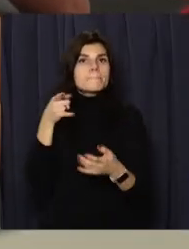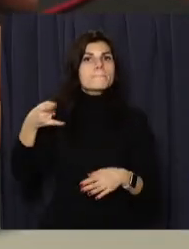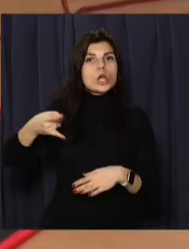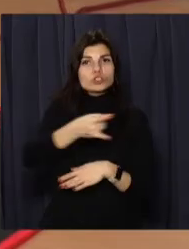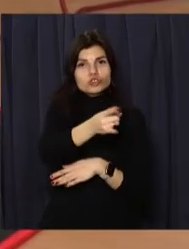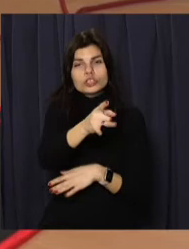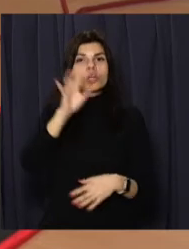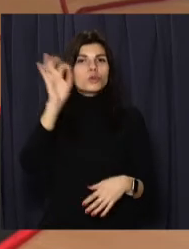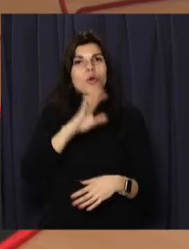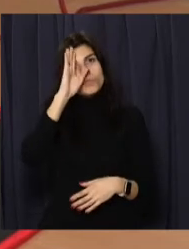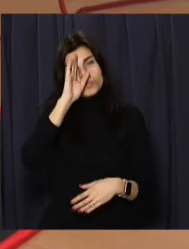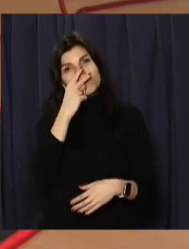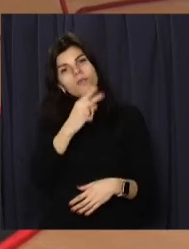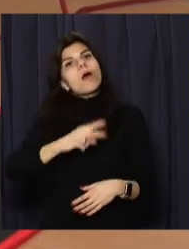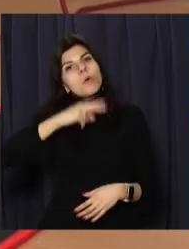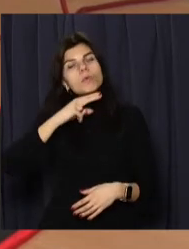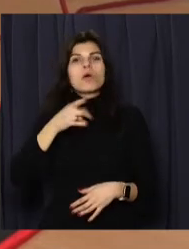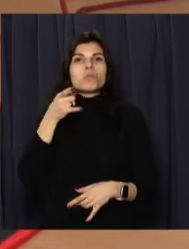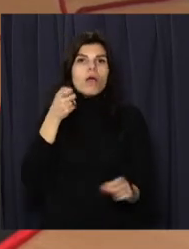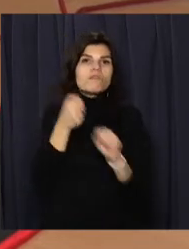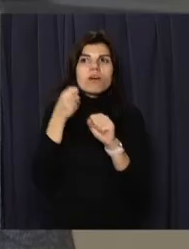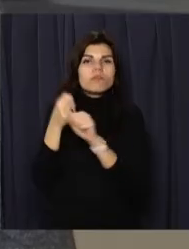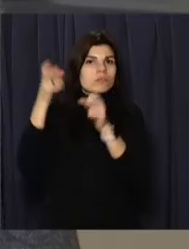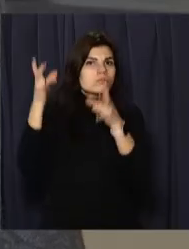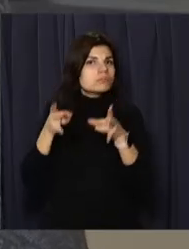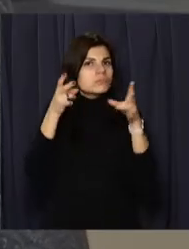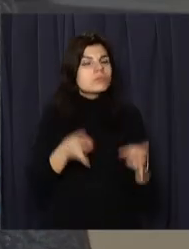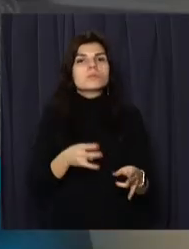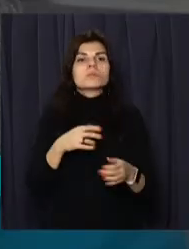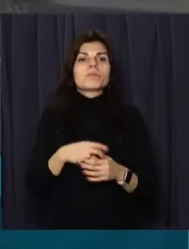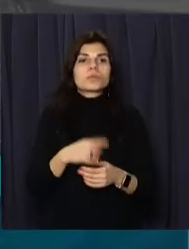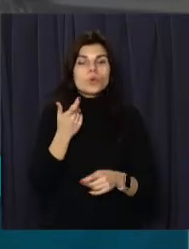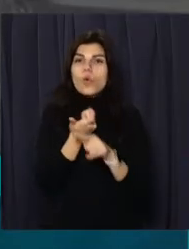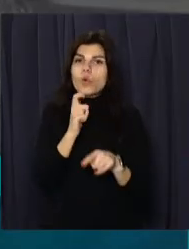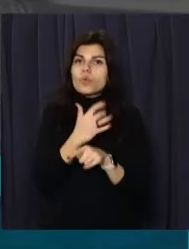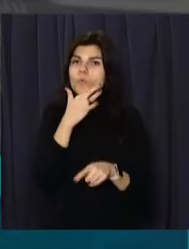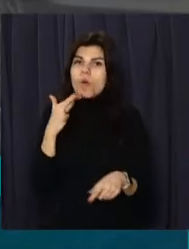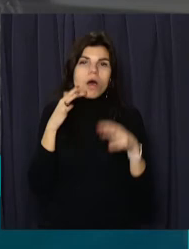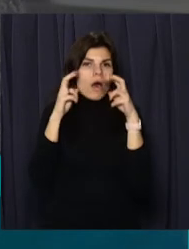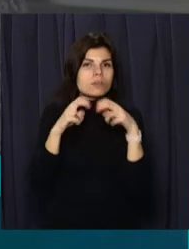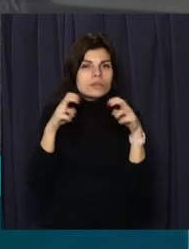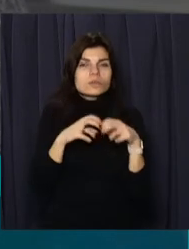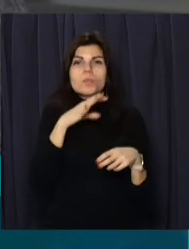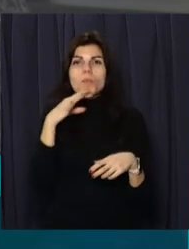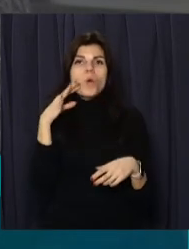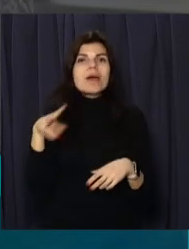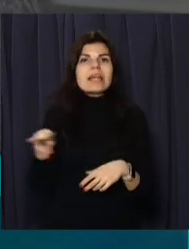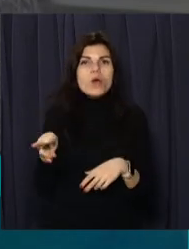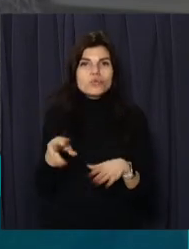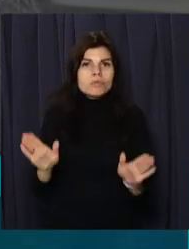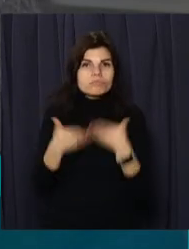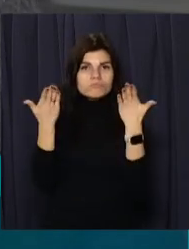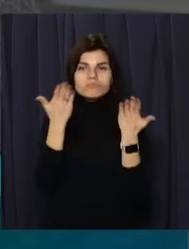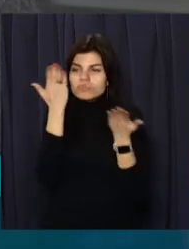а тому нерідко хлопець ставав свідком дорожньо-транспортних пригод. Дуже багато проаналізував, багато підняв літератури.